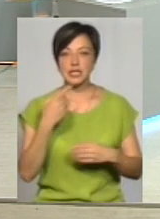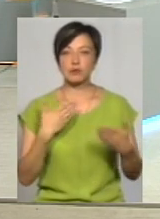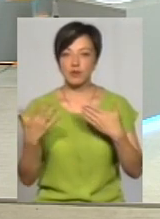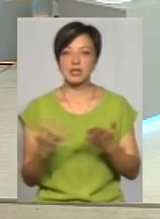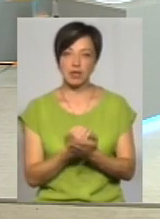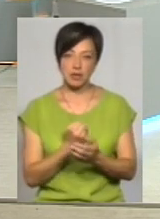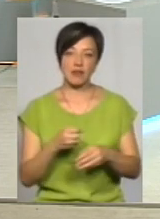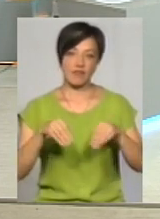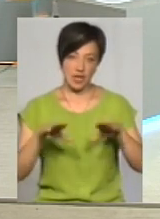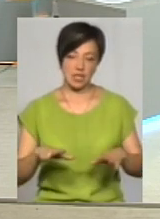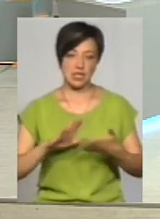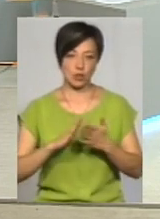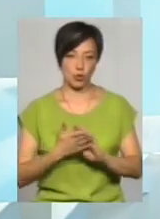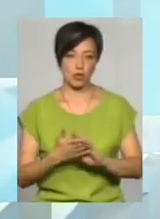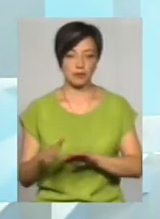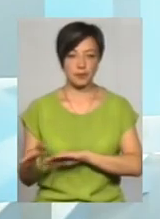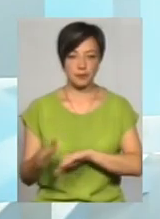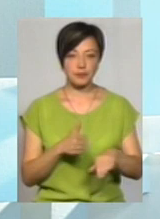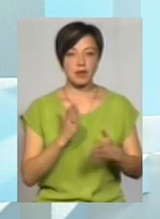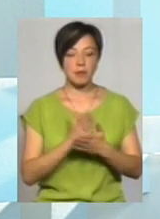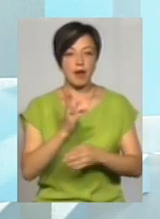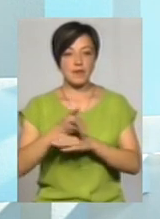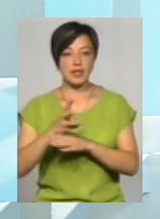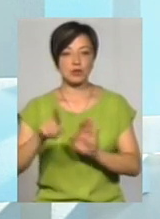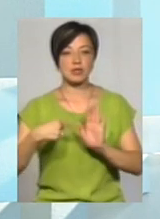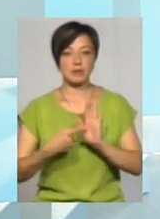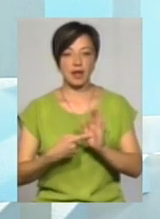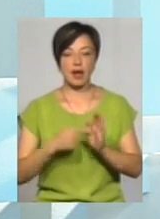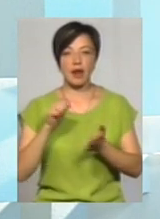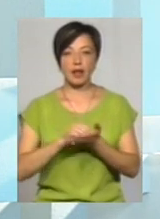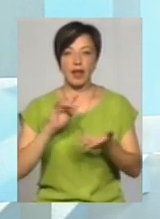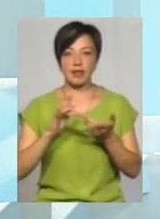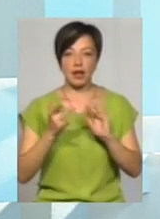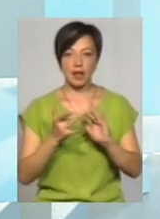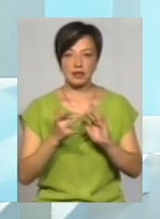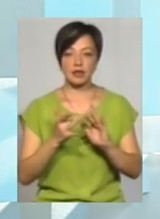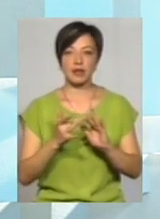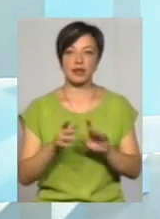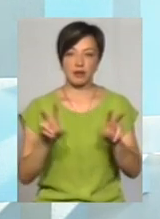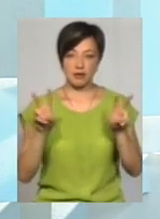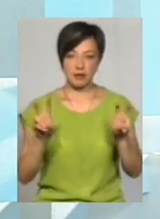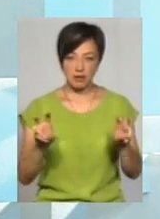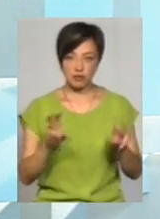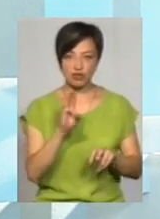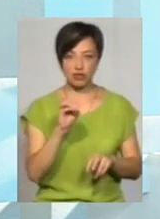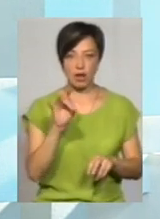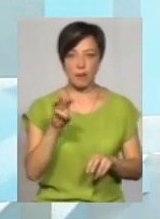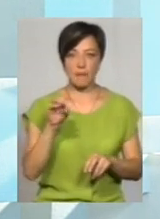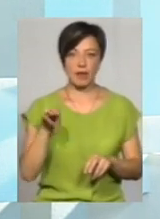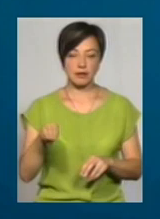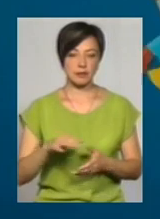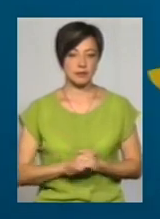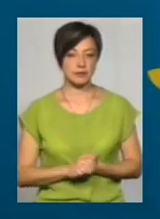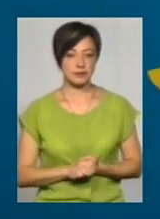можна йти завжди вихід ситуації. Дякую. І маємо відео-запитання від редактора інтернет-видання «Вдало.Інфо» Дмитра Шеремета. Прошу.